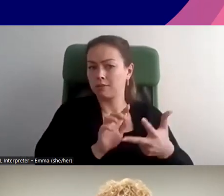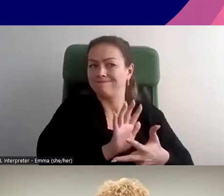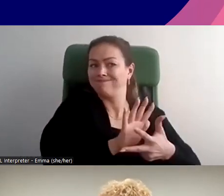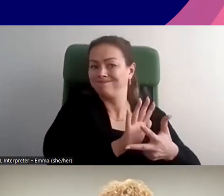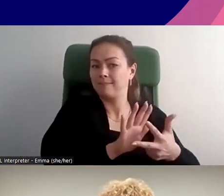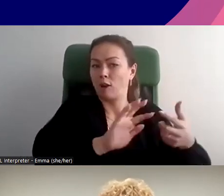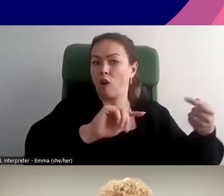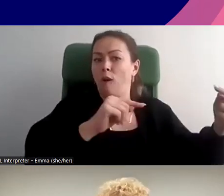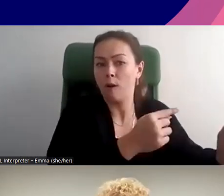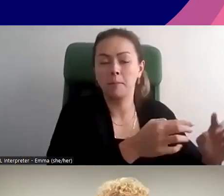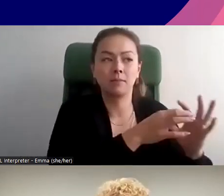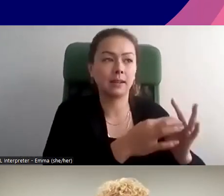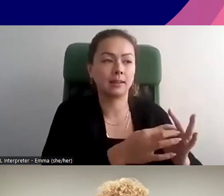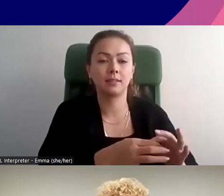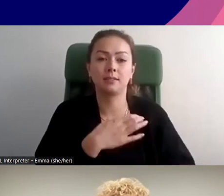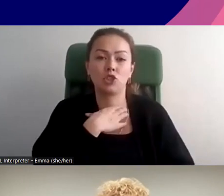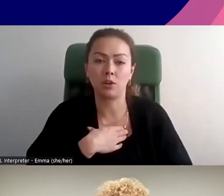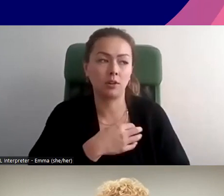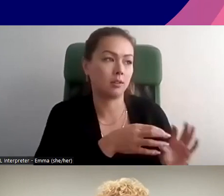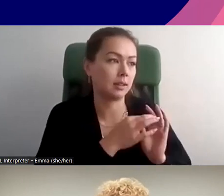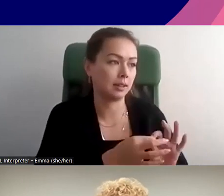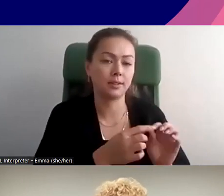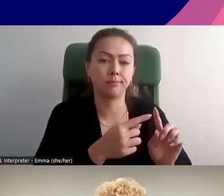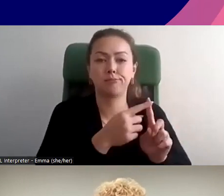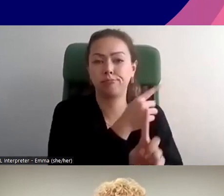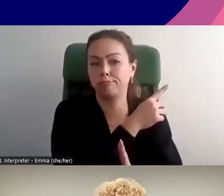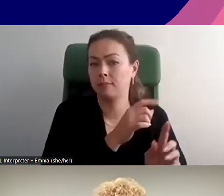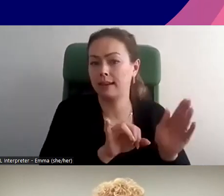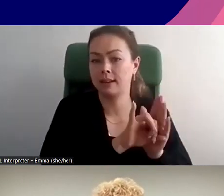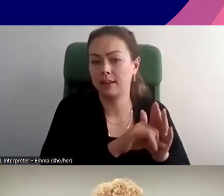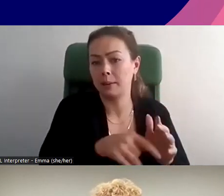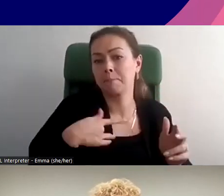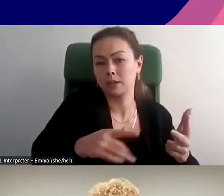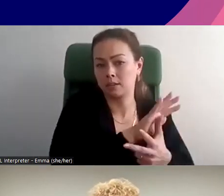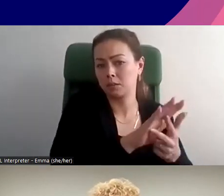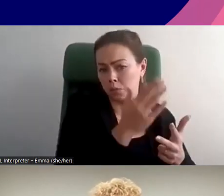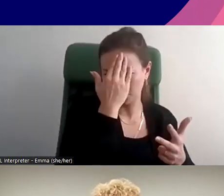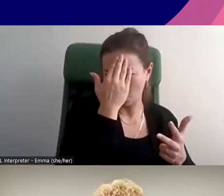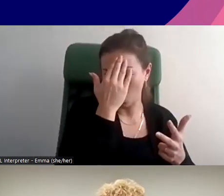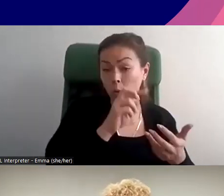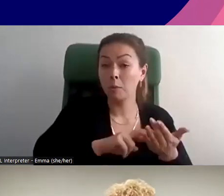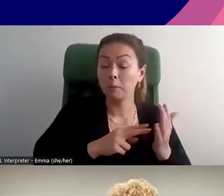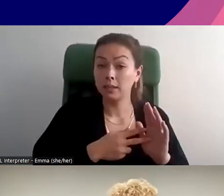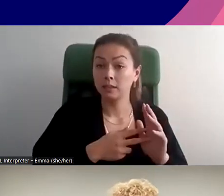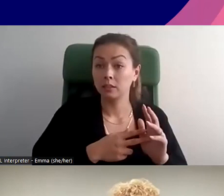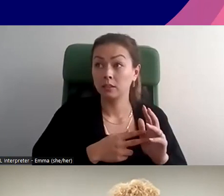réputation de causer davantage de préjudices en fonction du genre ou d'autres identités. Alors, il faut le garder à l'esprit.